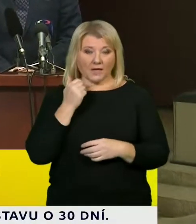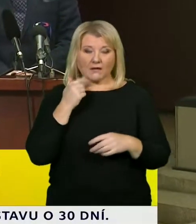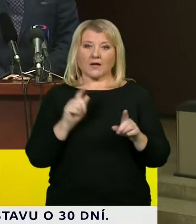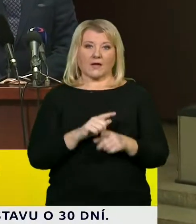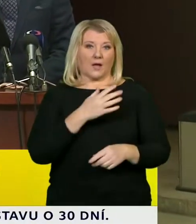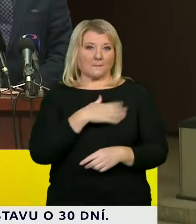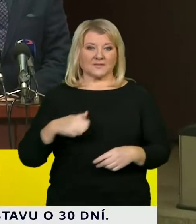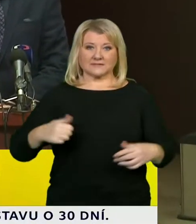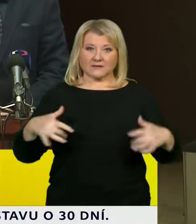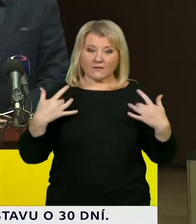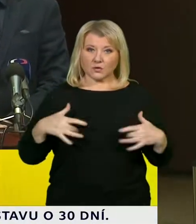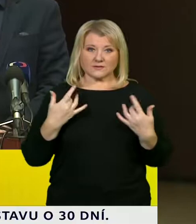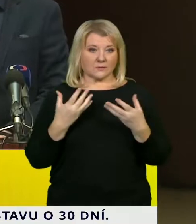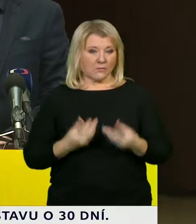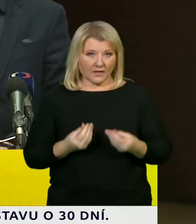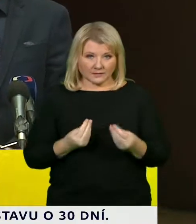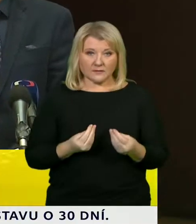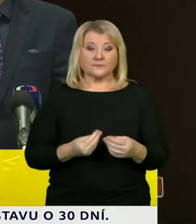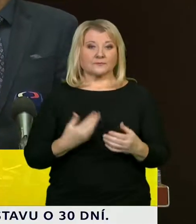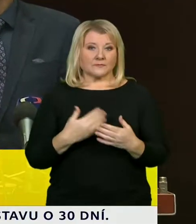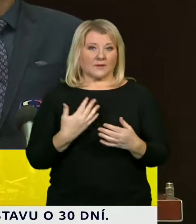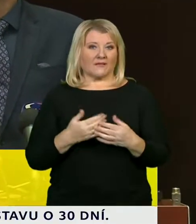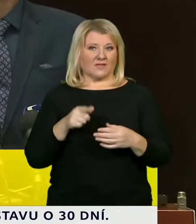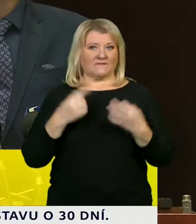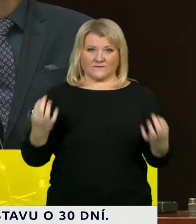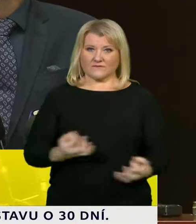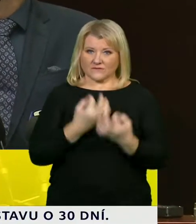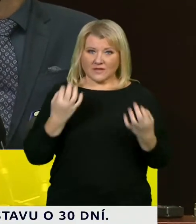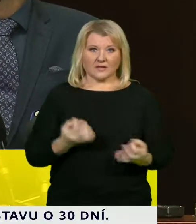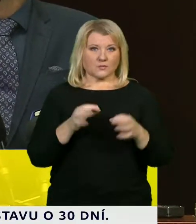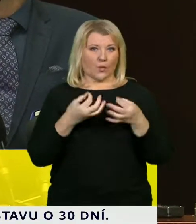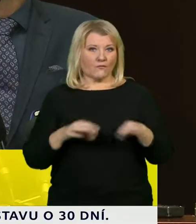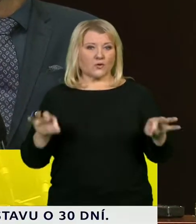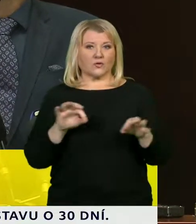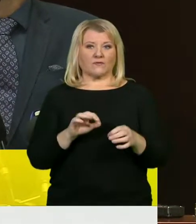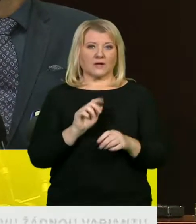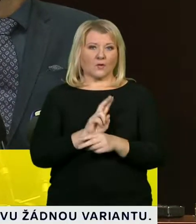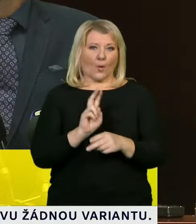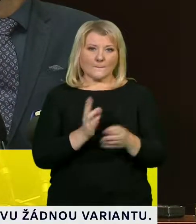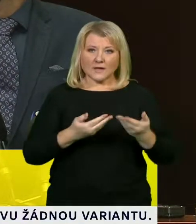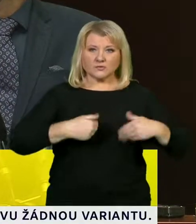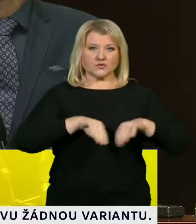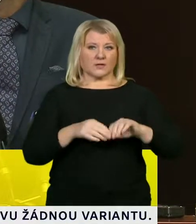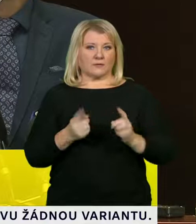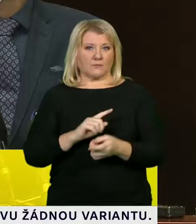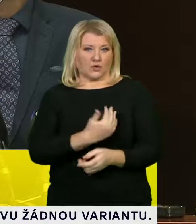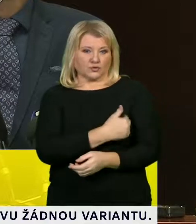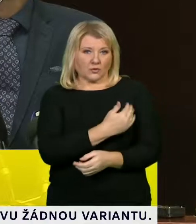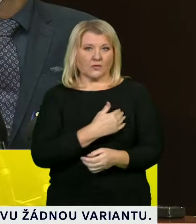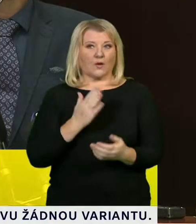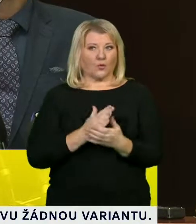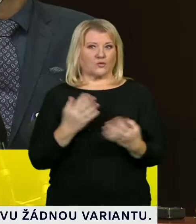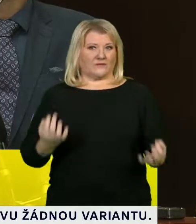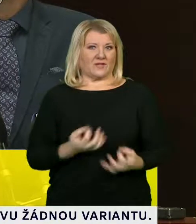zdravotnictví Jana Blatného. A to tedy k dalšímu rozvolňování v oblasti školství, k dalšímu tedy návratu žáků do škol. A